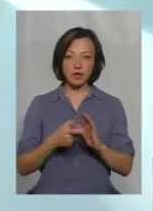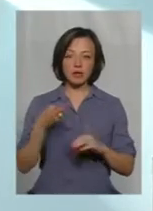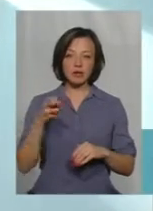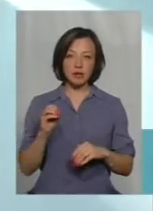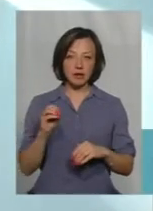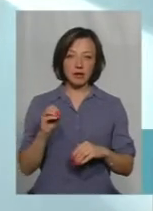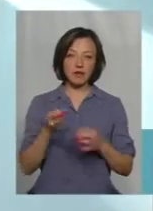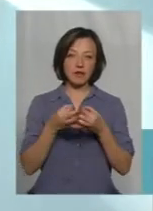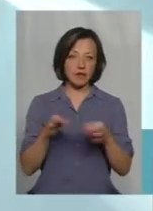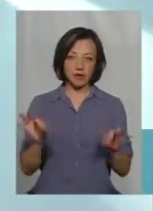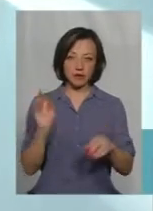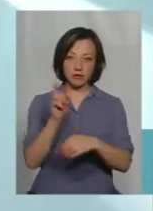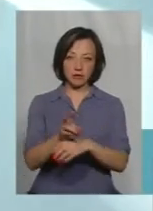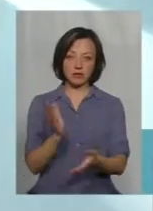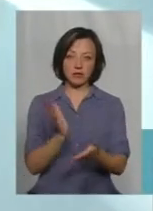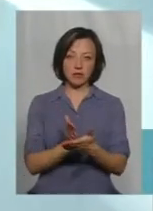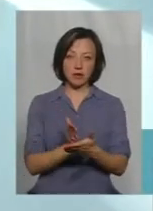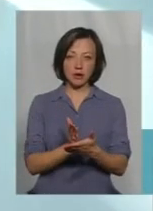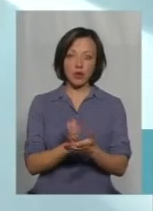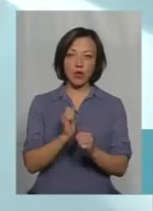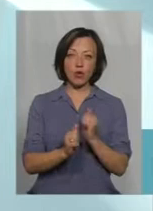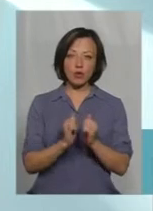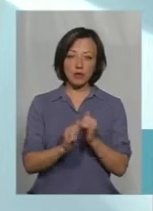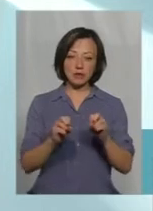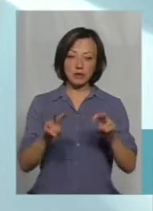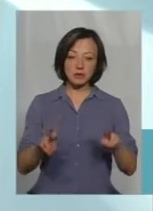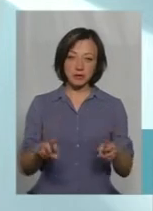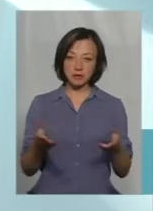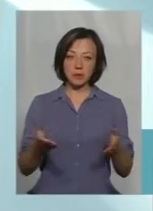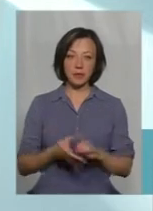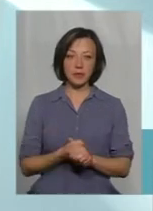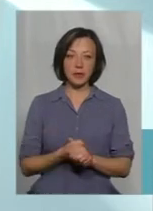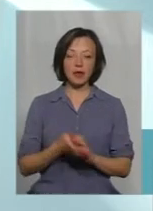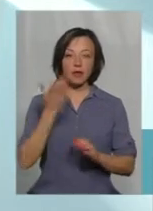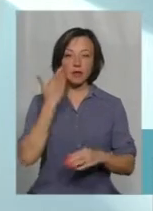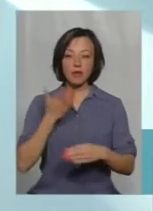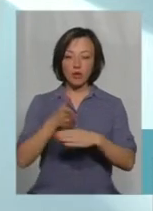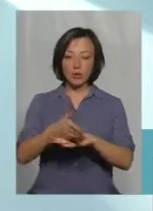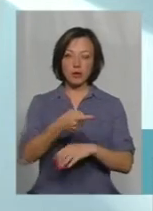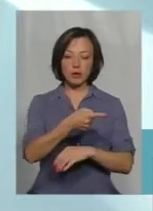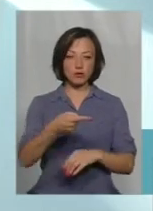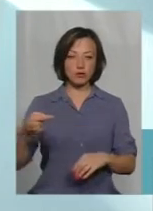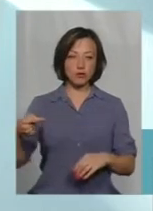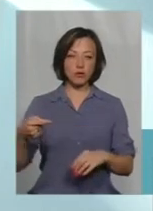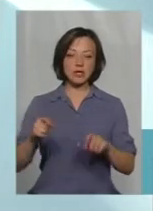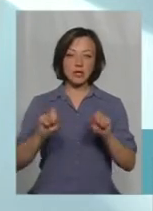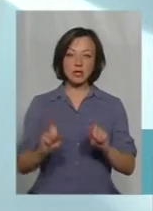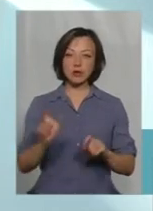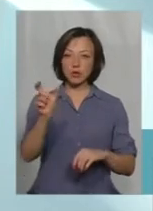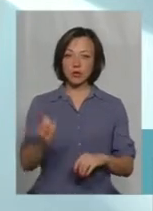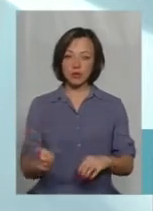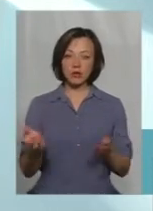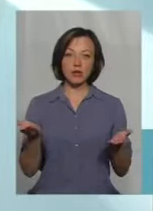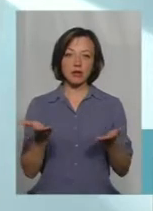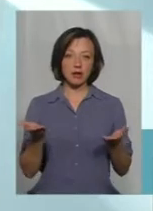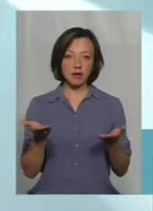вільно має доступ до них кожен спеціаліст. При вході на першому поверсі в нас сидить спеціаліст, яка